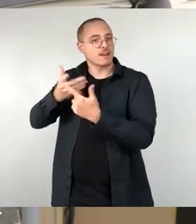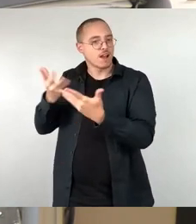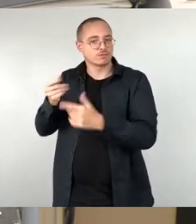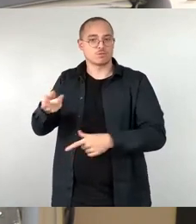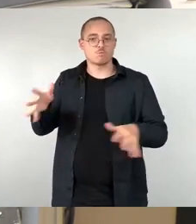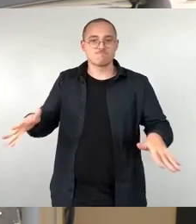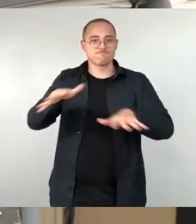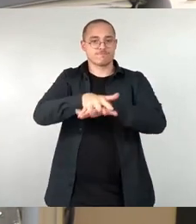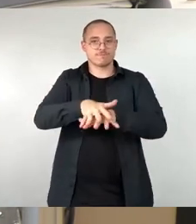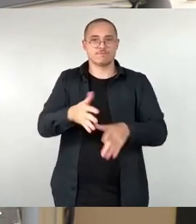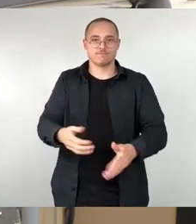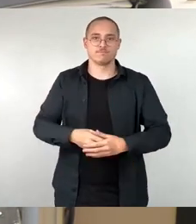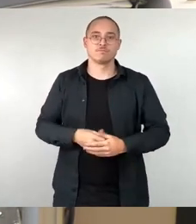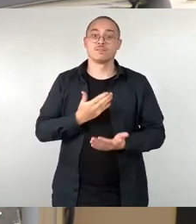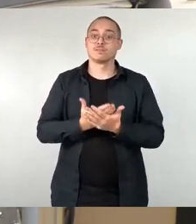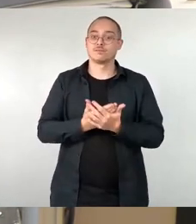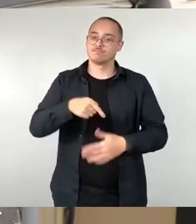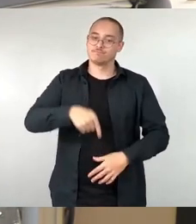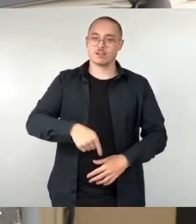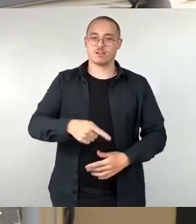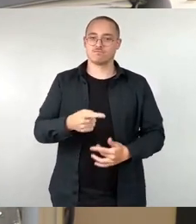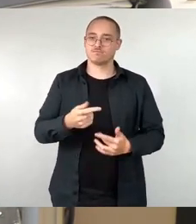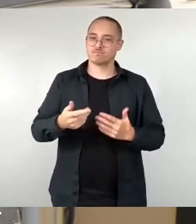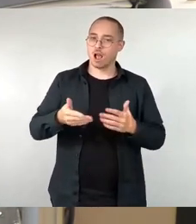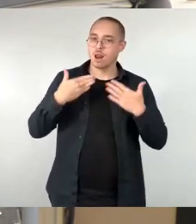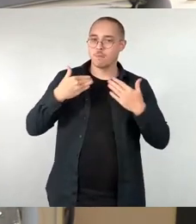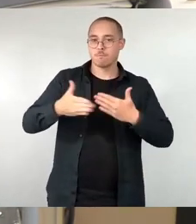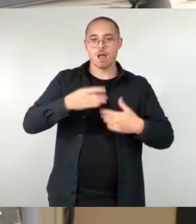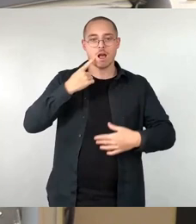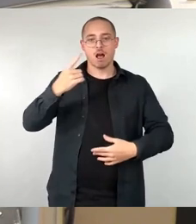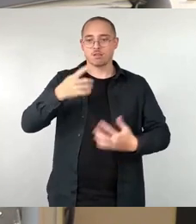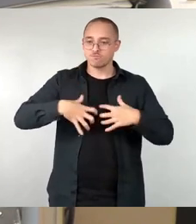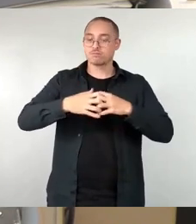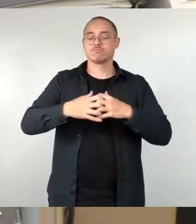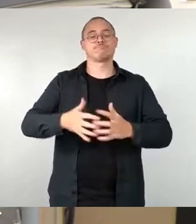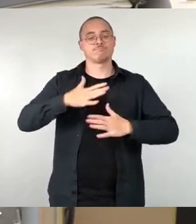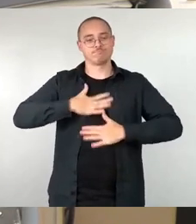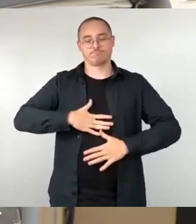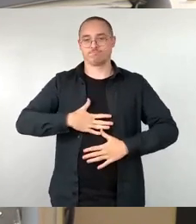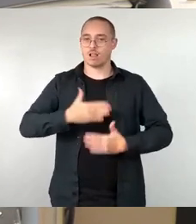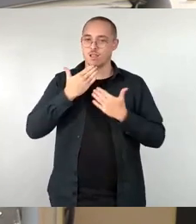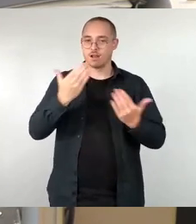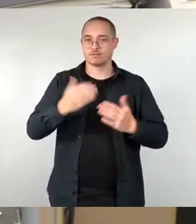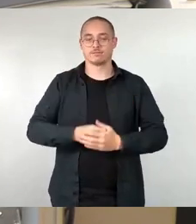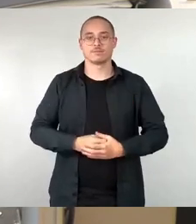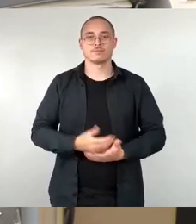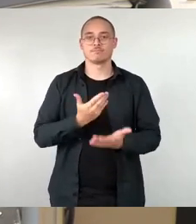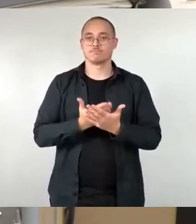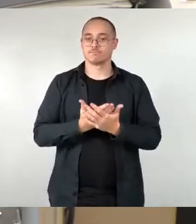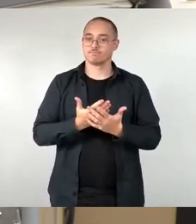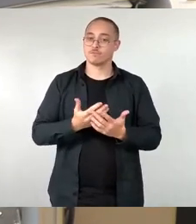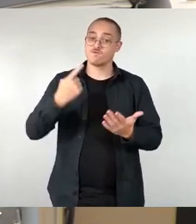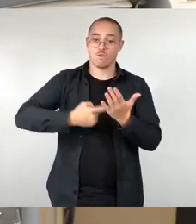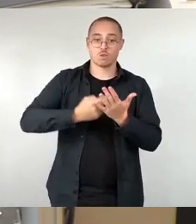Einrichtung eines Klimabeirats beschlossen hat. Wir fordern, dass dieser Beirat schnellstmöglich die Arbeit aufnehmen kann.